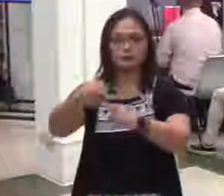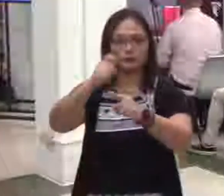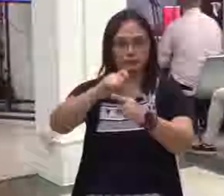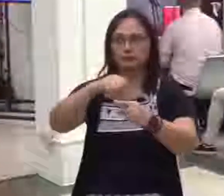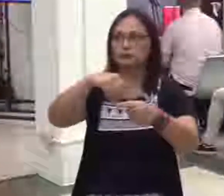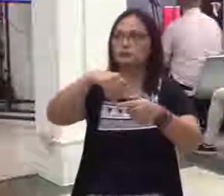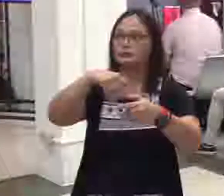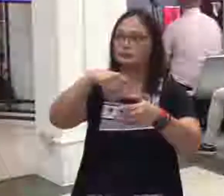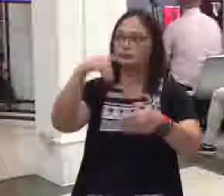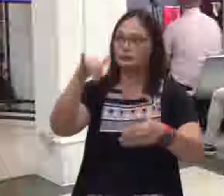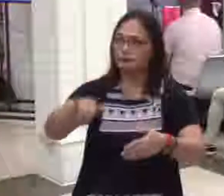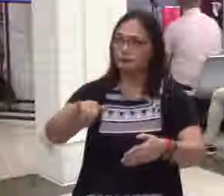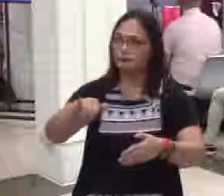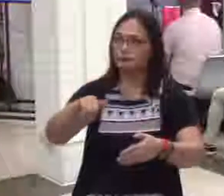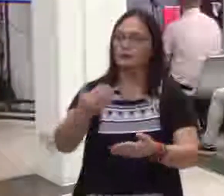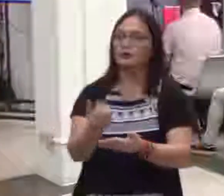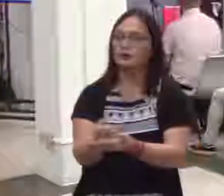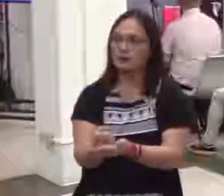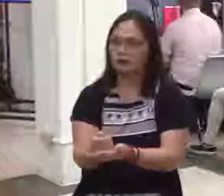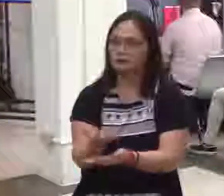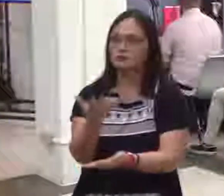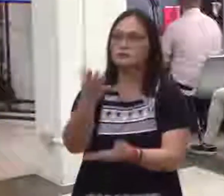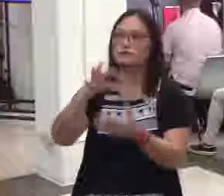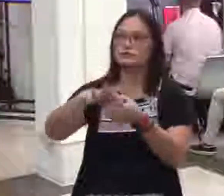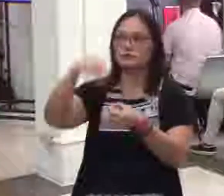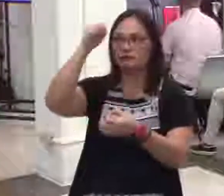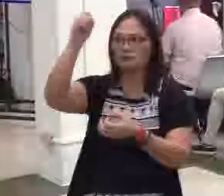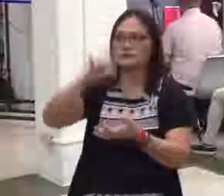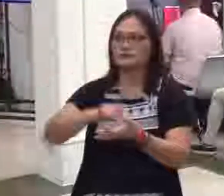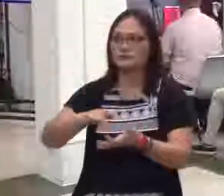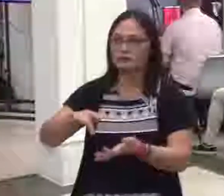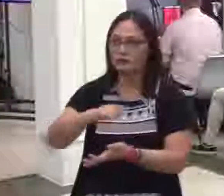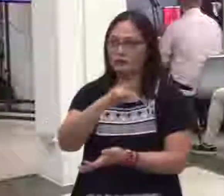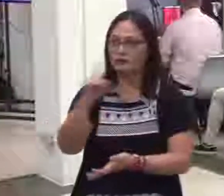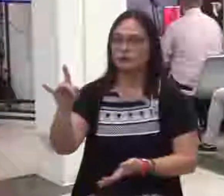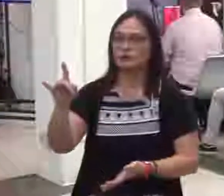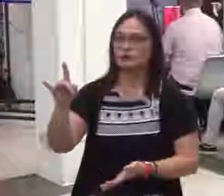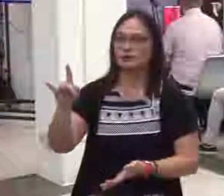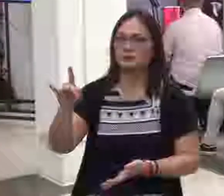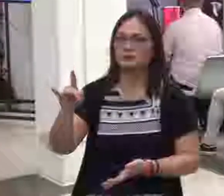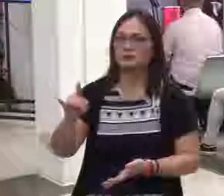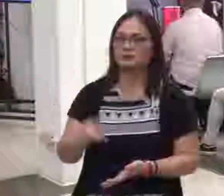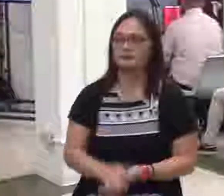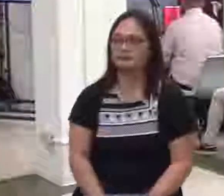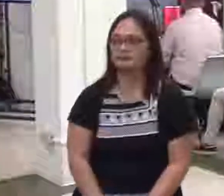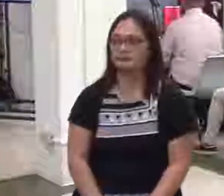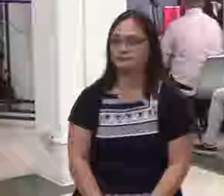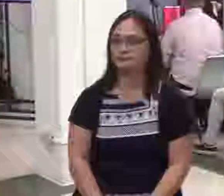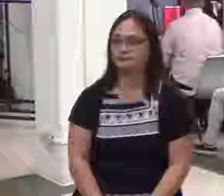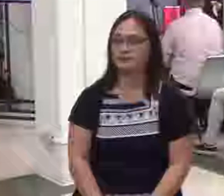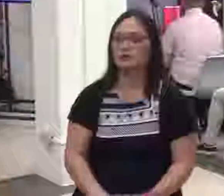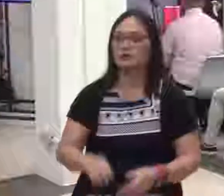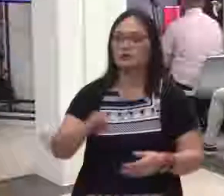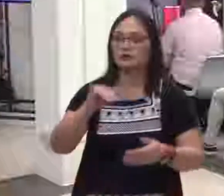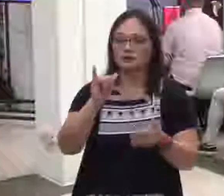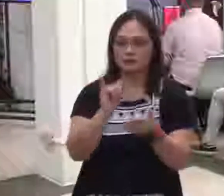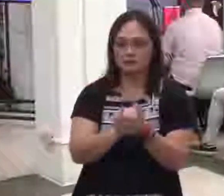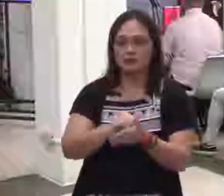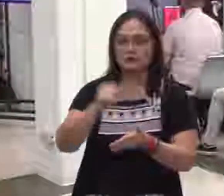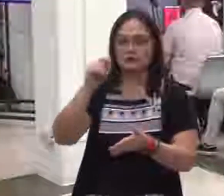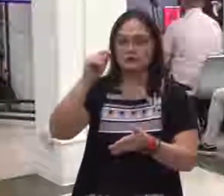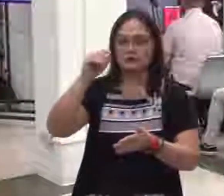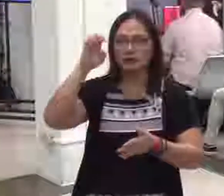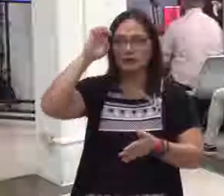His, what? Glory. Na ibibigay sa inyo. Ibubuhu sa inyo. sangayon sa